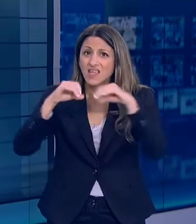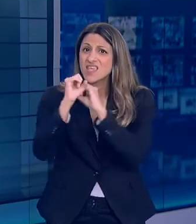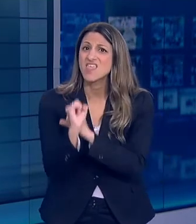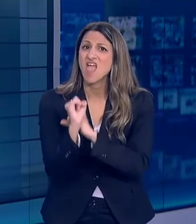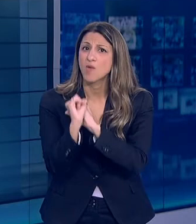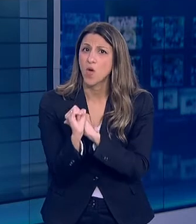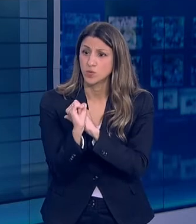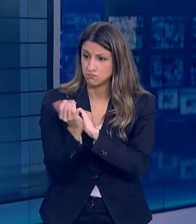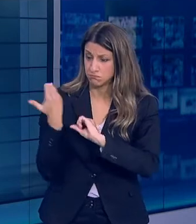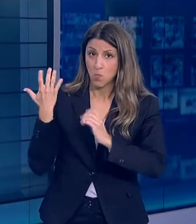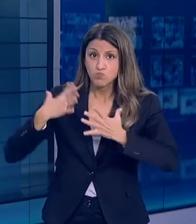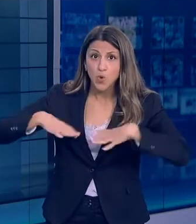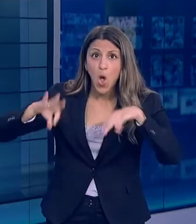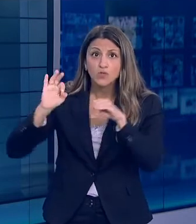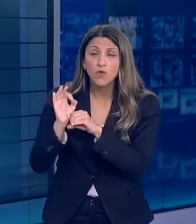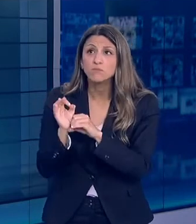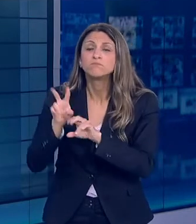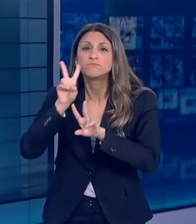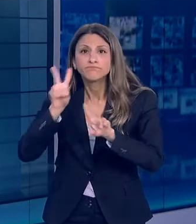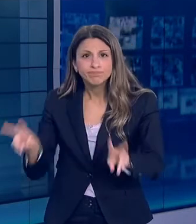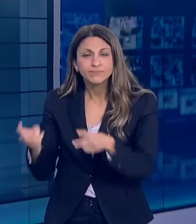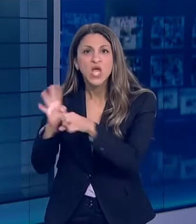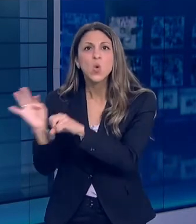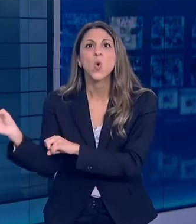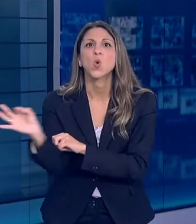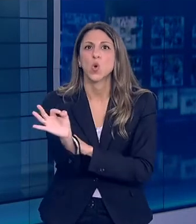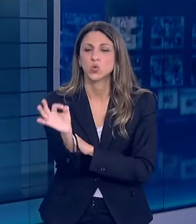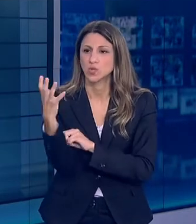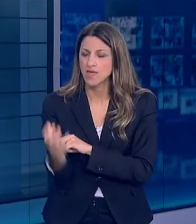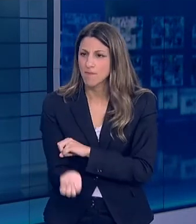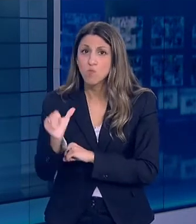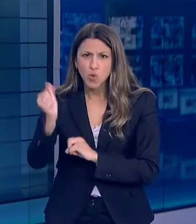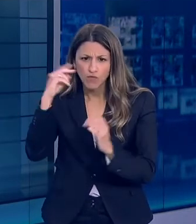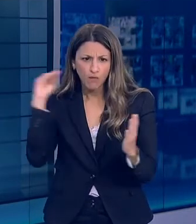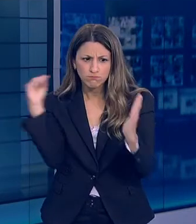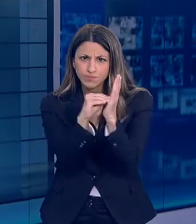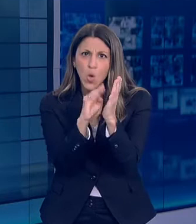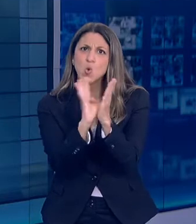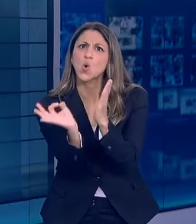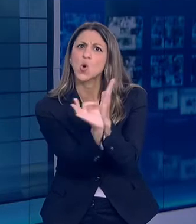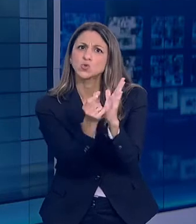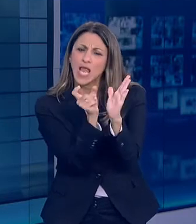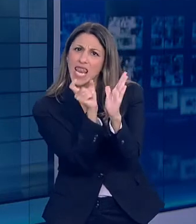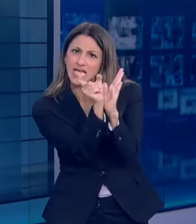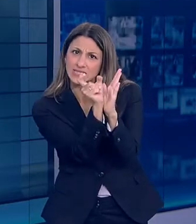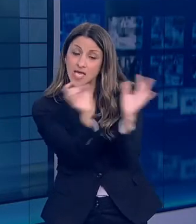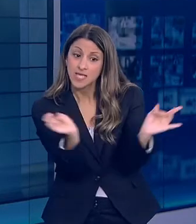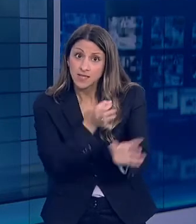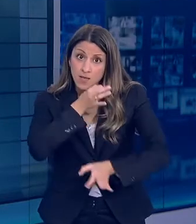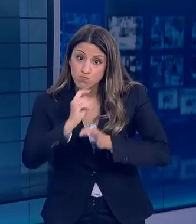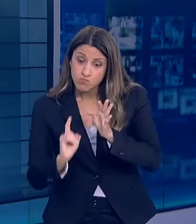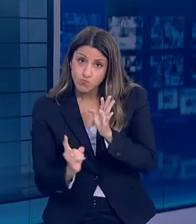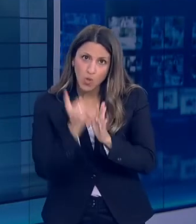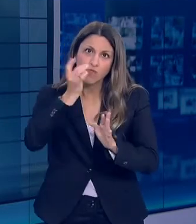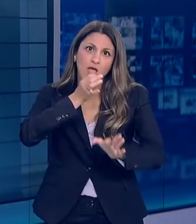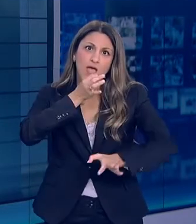έγινε η πρώτη αναφορά για τον ιό στη συνάντηση των επιστημόνων του Εθνικού Οργανισμού Δημόσιας Υγείας και μάλιστα όταν αναφερθήκαμε στον νέο ιό σαν